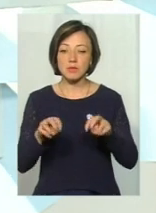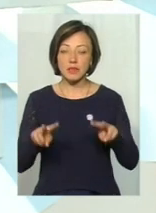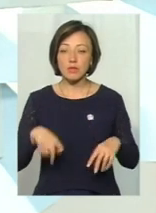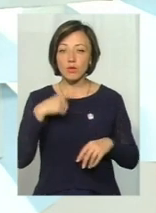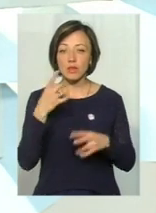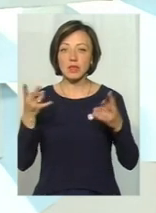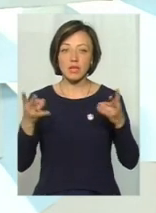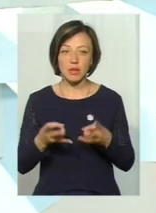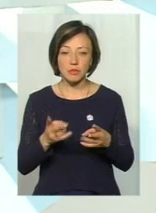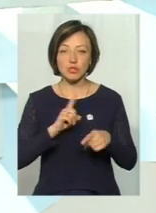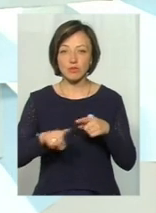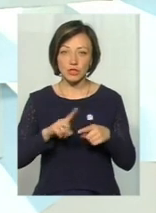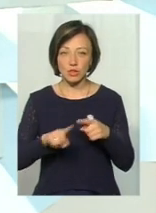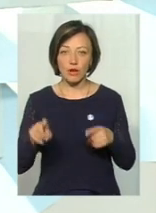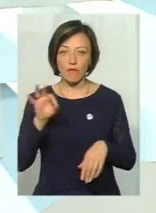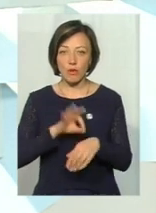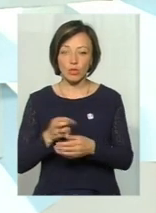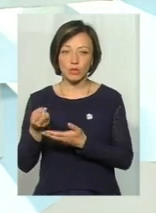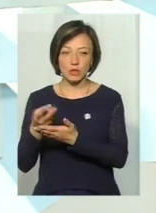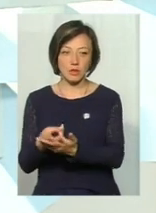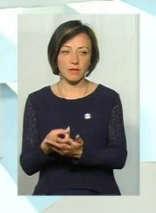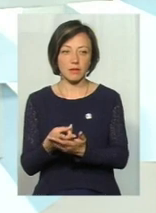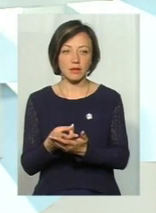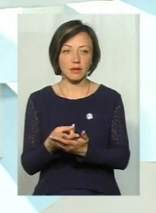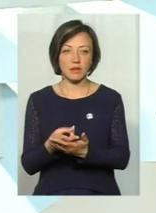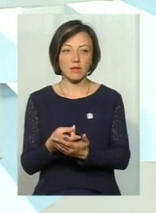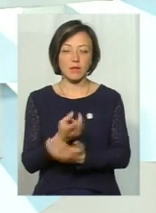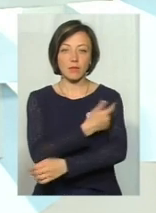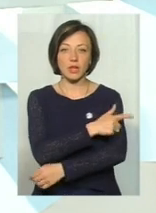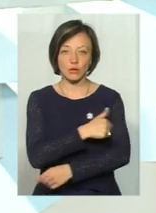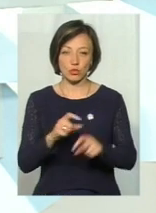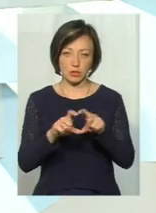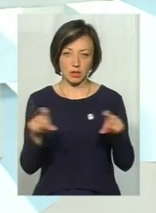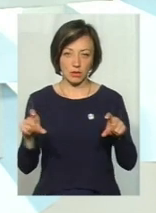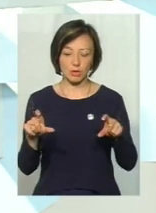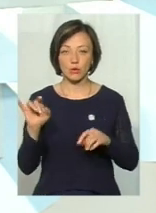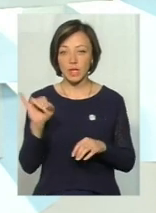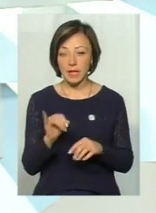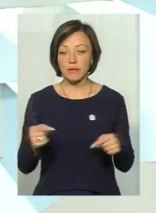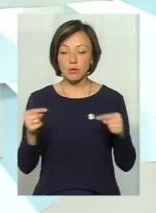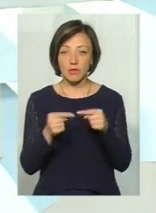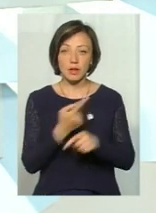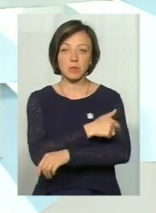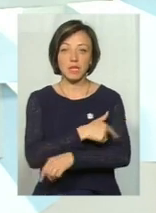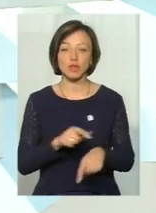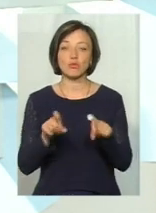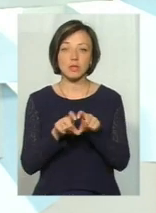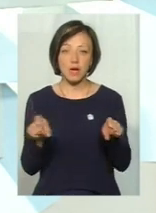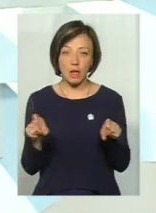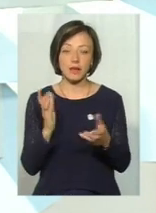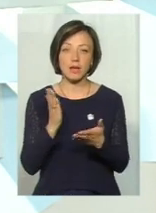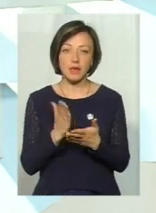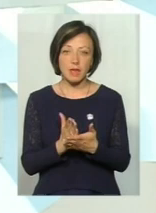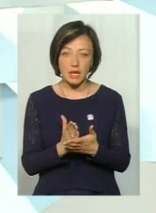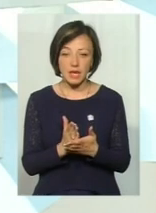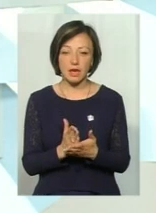говорить, що треба чим швидше хворого доставити до медичного закладу. І, відповідно, в медичному закладі є